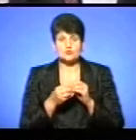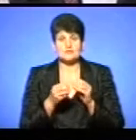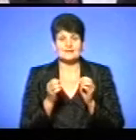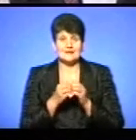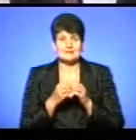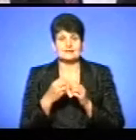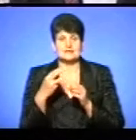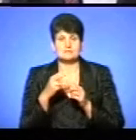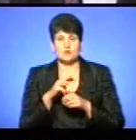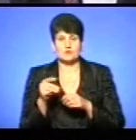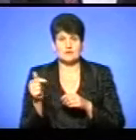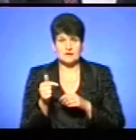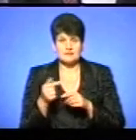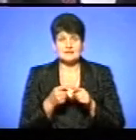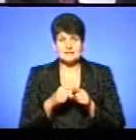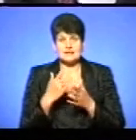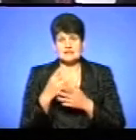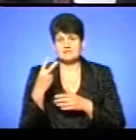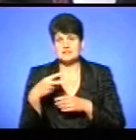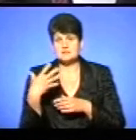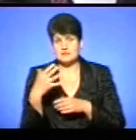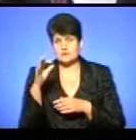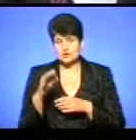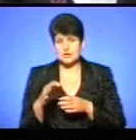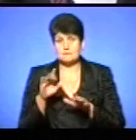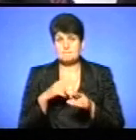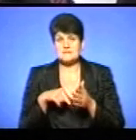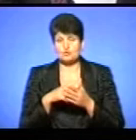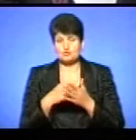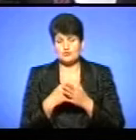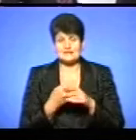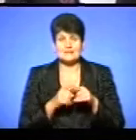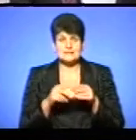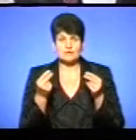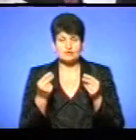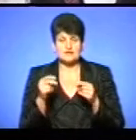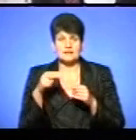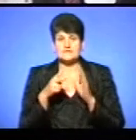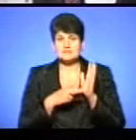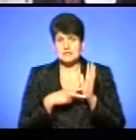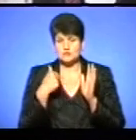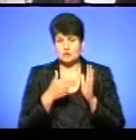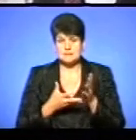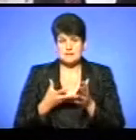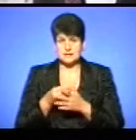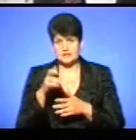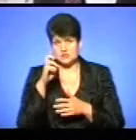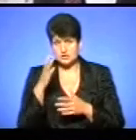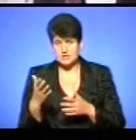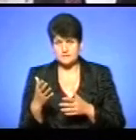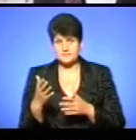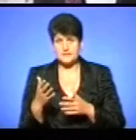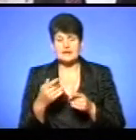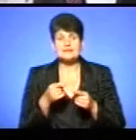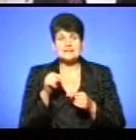млн грн. Це є 25% міського бюджету. Знову ж, ці кошти, які в 2016 році платила держава, в 2017 році платили ми.